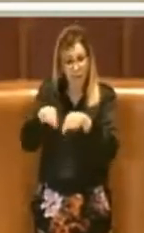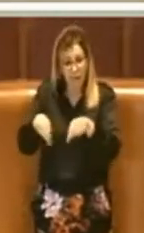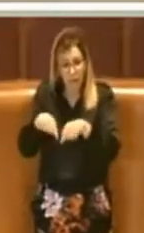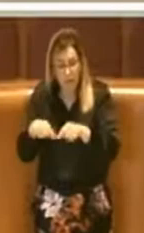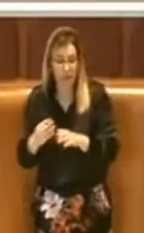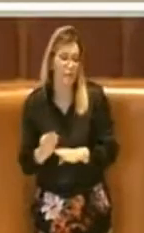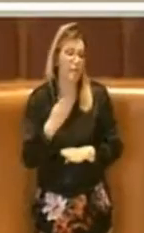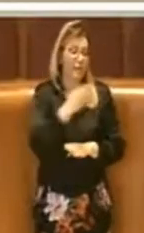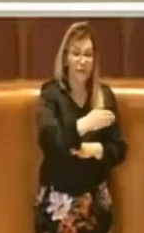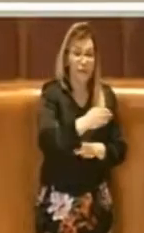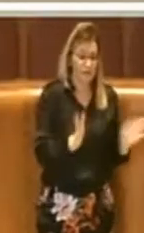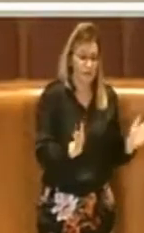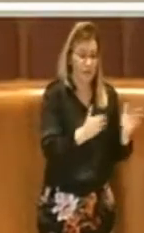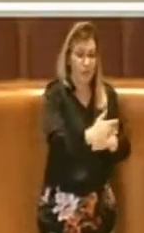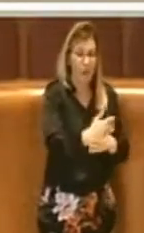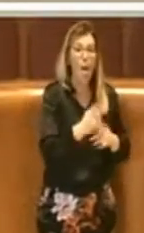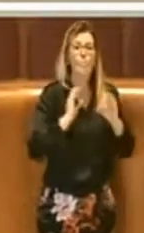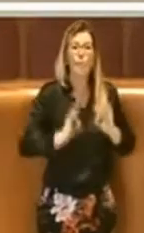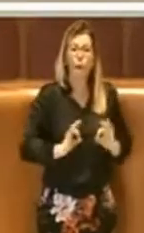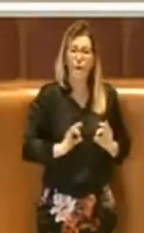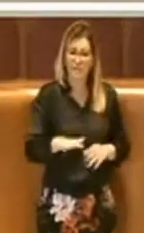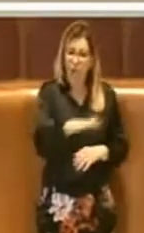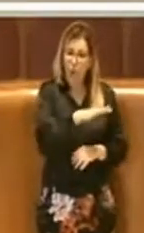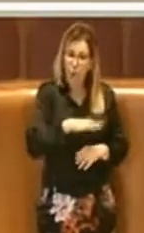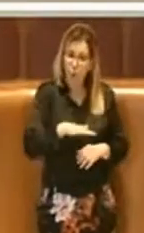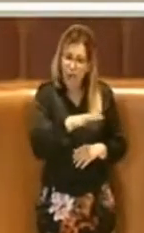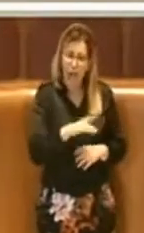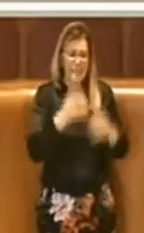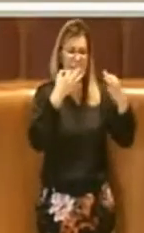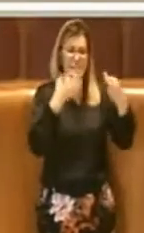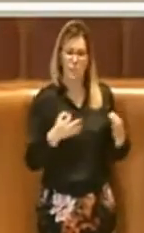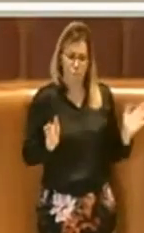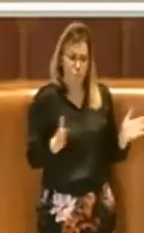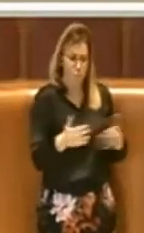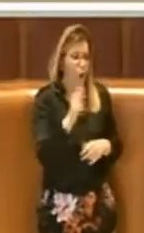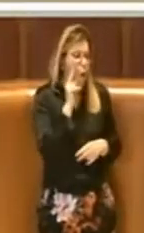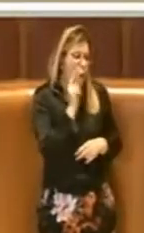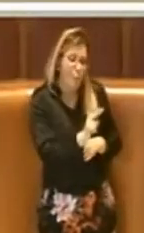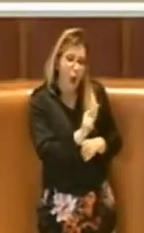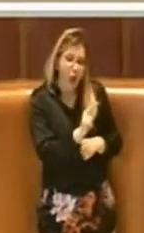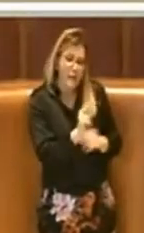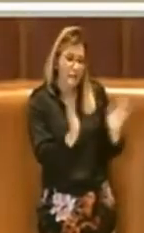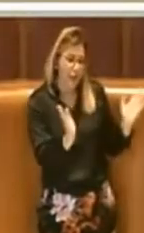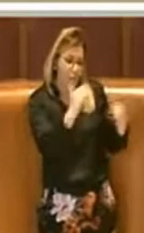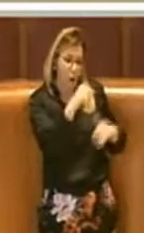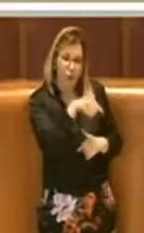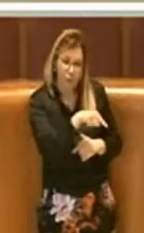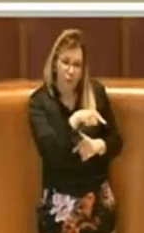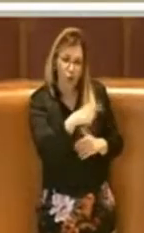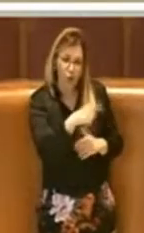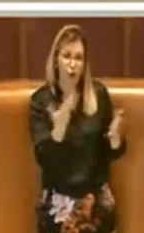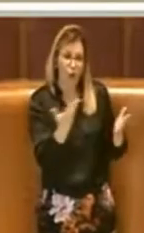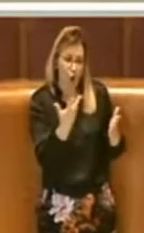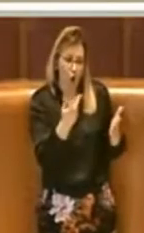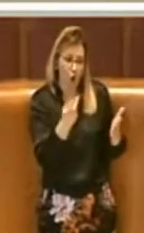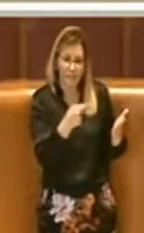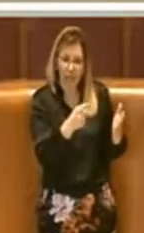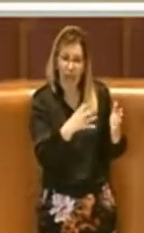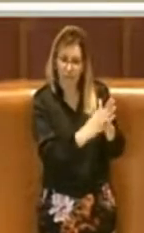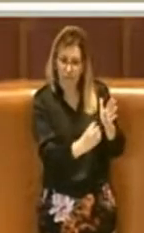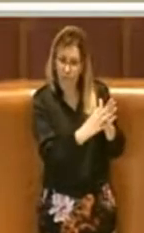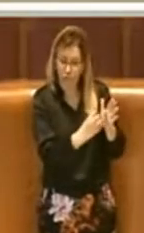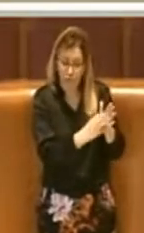della polizia locale per poter guardare queste immagini. Fornisce solo le immagini che potrebbero